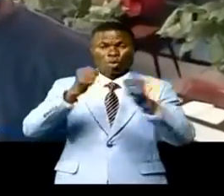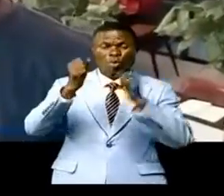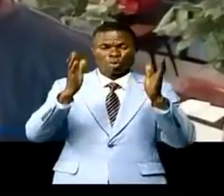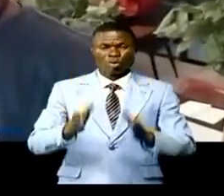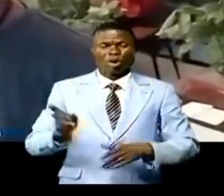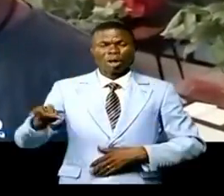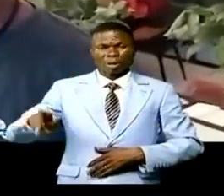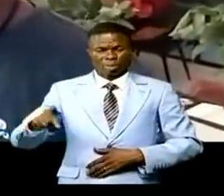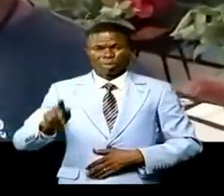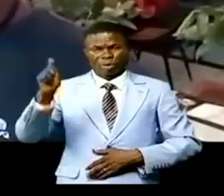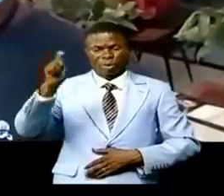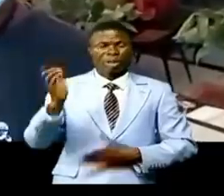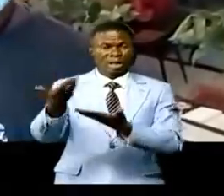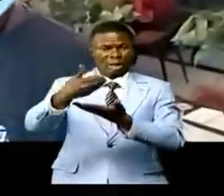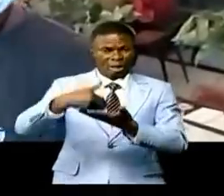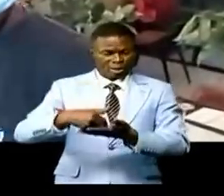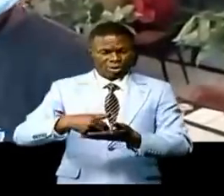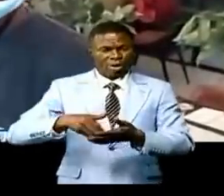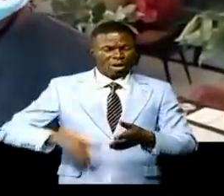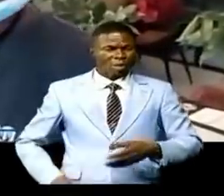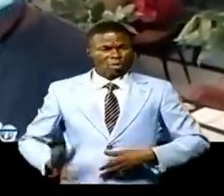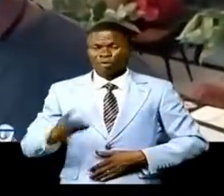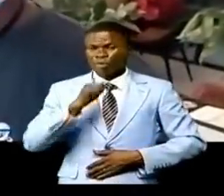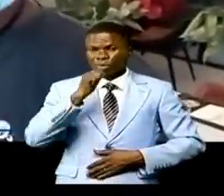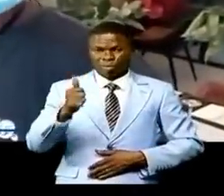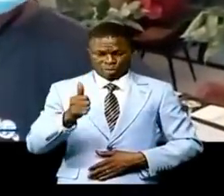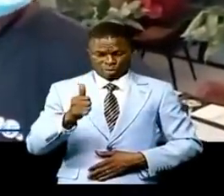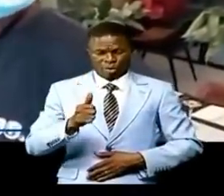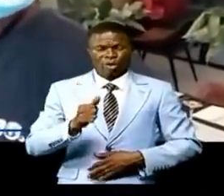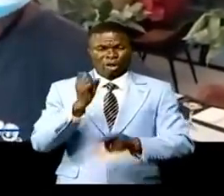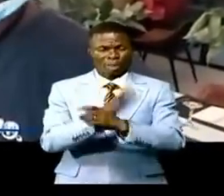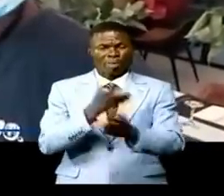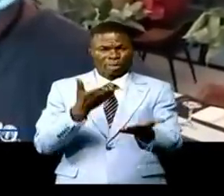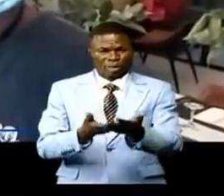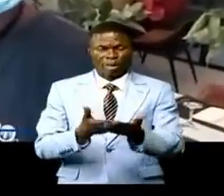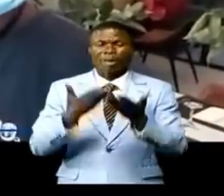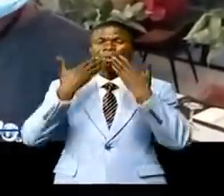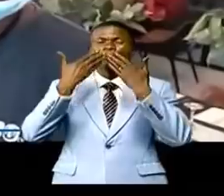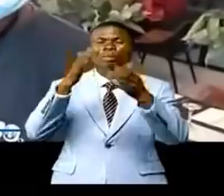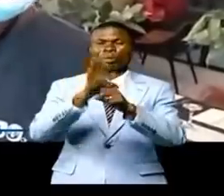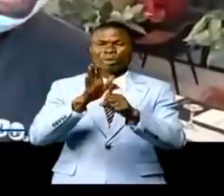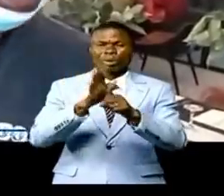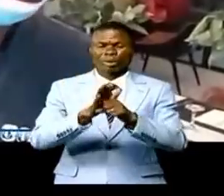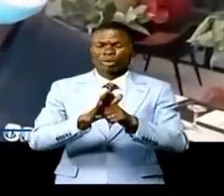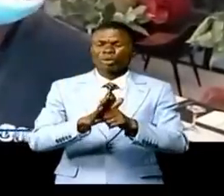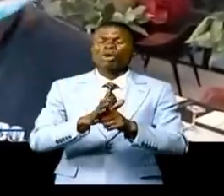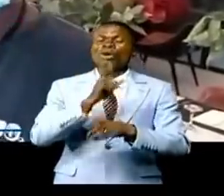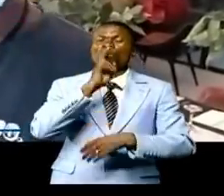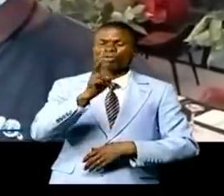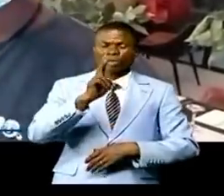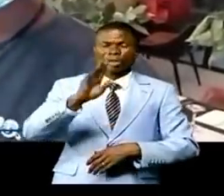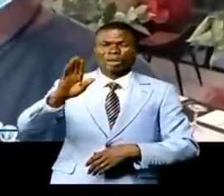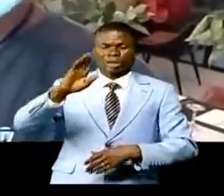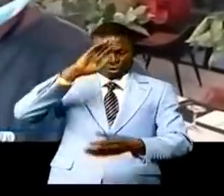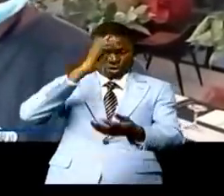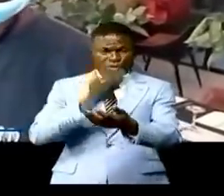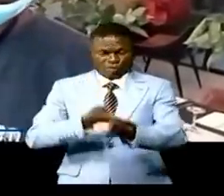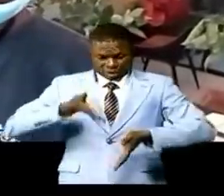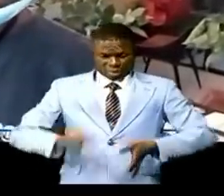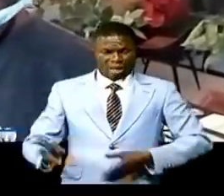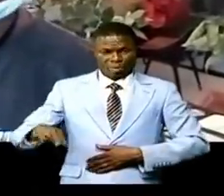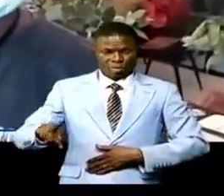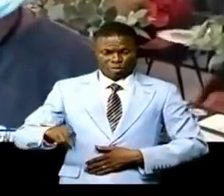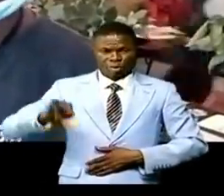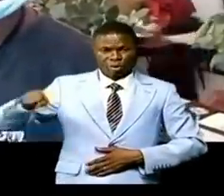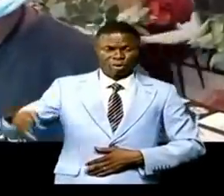Tchopo, que je ne rentrerai pas à Bredoui. Aujourd'hui, c'est fait. Nous remercions de tout cœur ce fils de Tchopo, J.P.